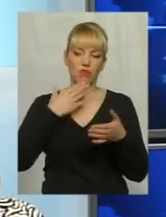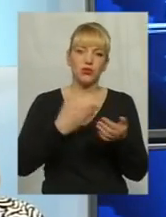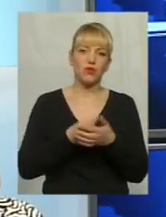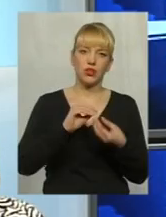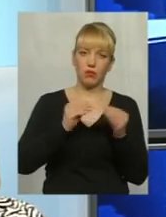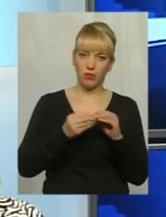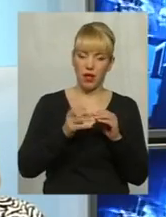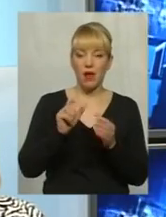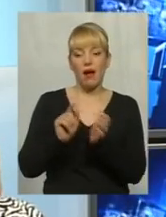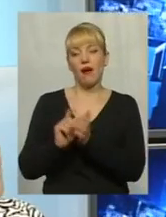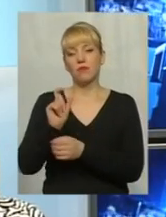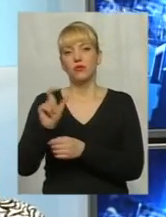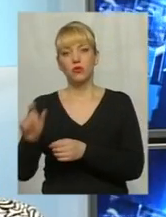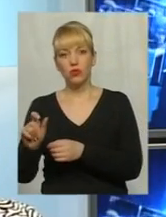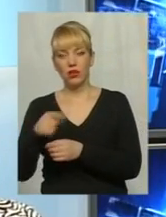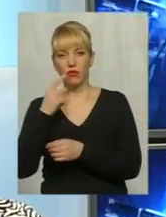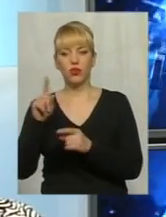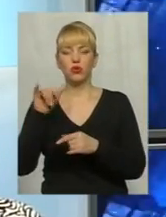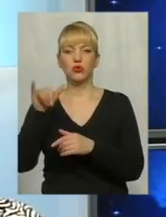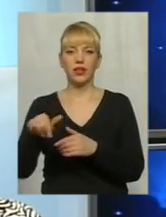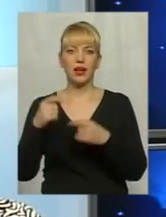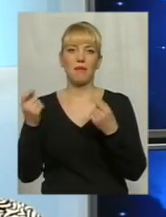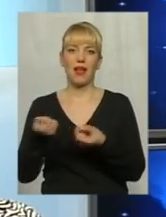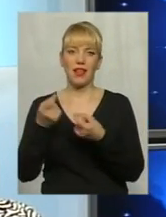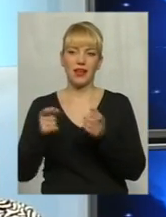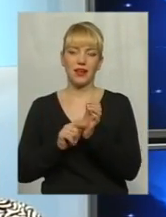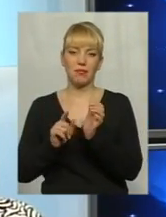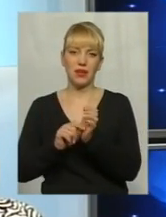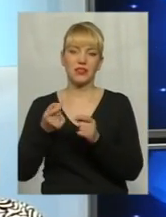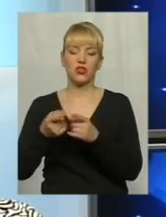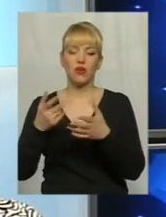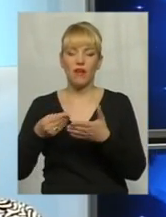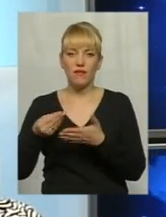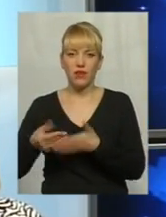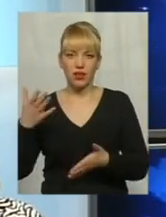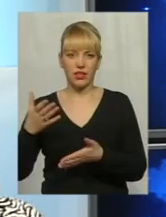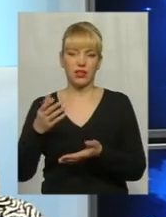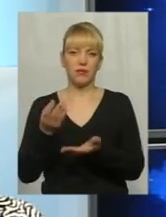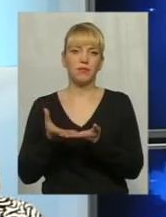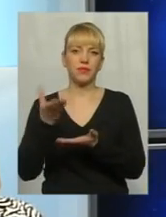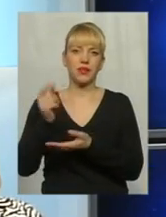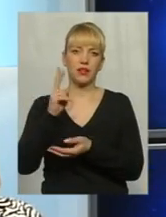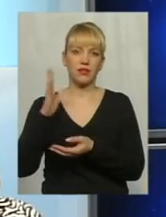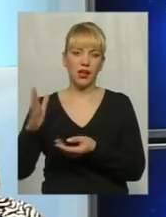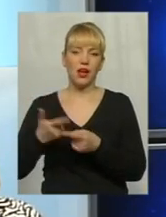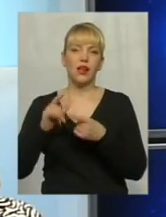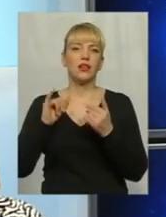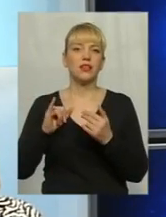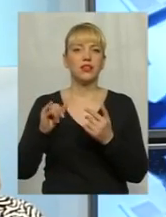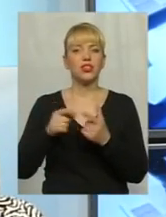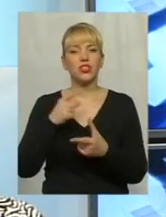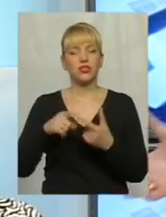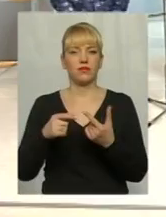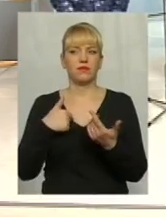туди прийшли, говорили про своє, що в них маленька пенсія, що великі тарифи на комунальні послуги. Вам не здається, що якось,